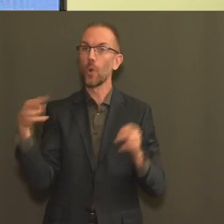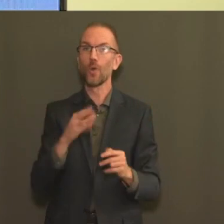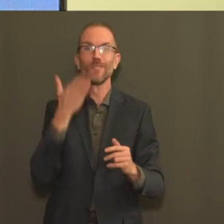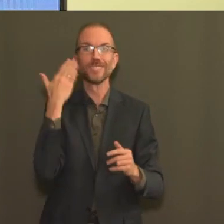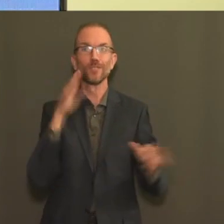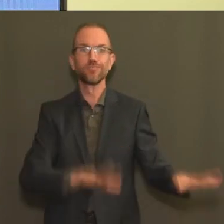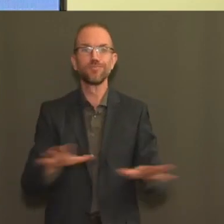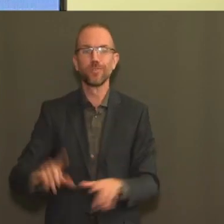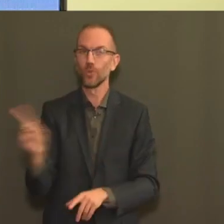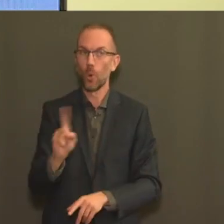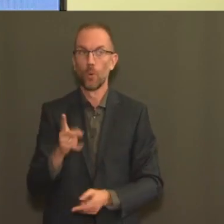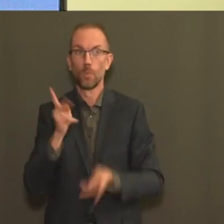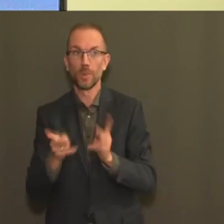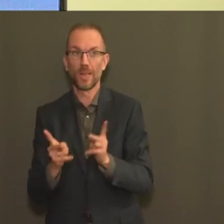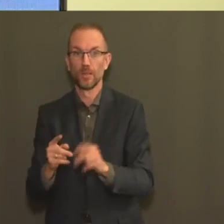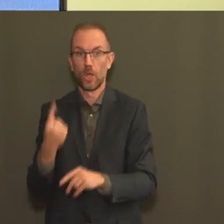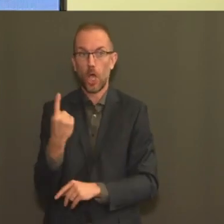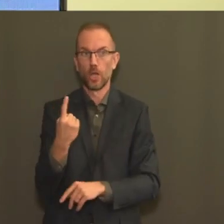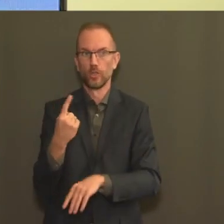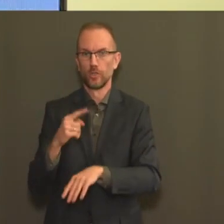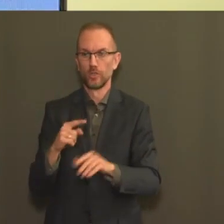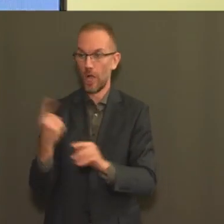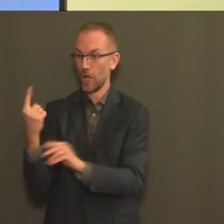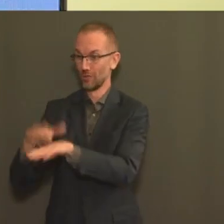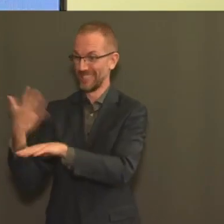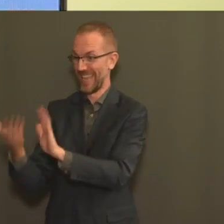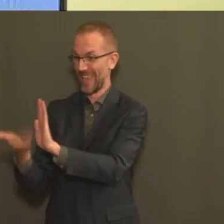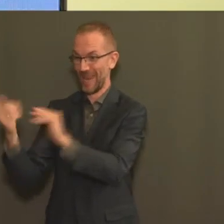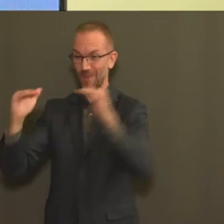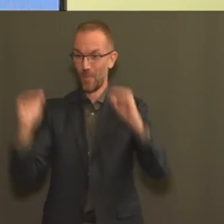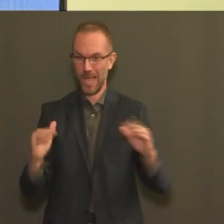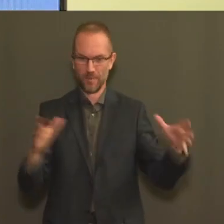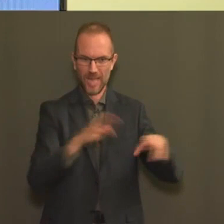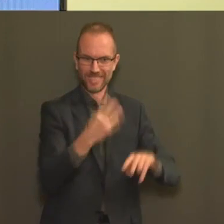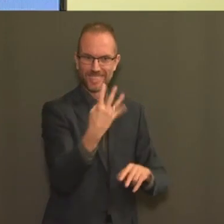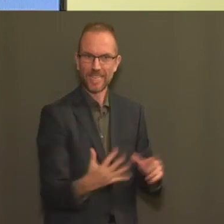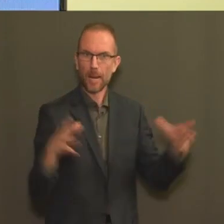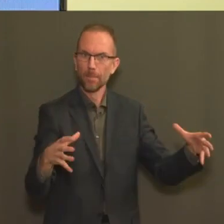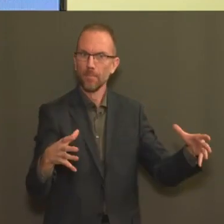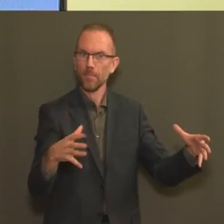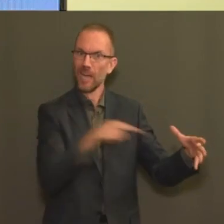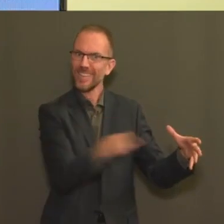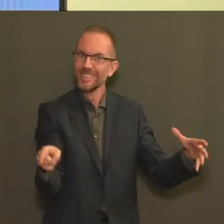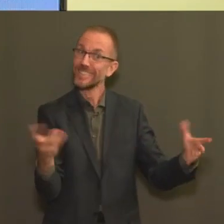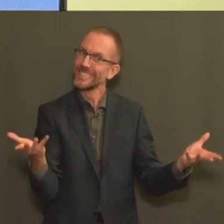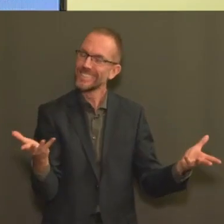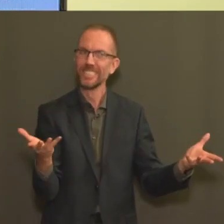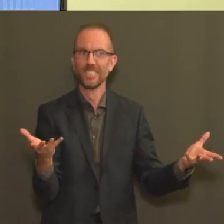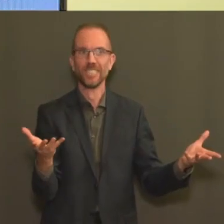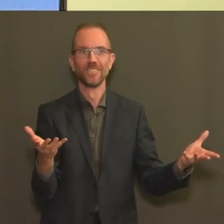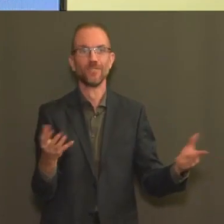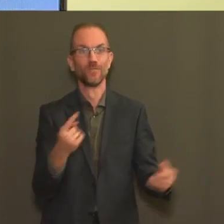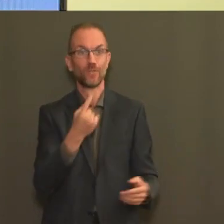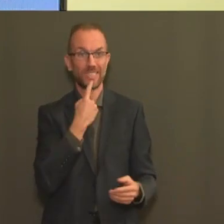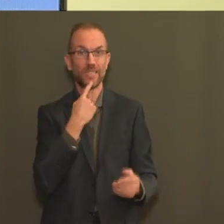mieux de cette situation. Il restera, malgré cette vaccination, un nombre important de